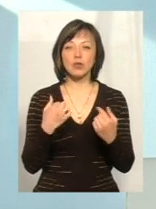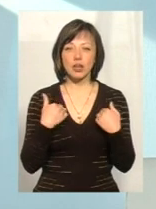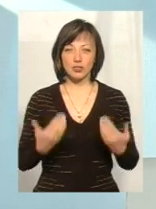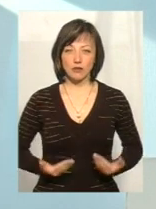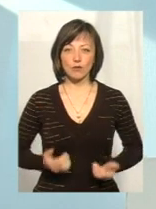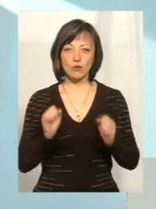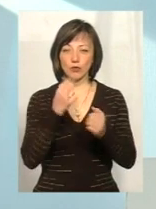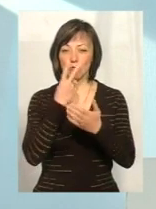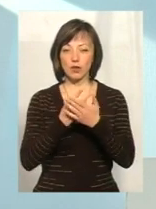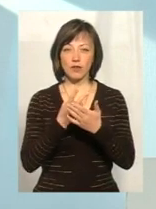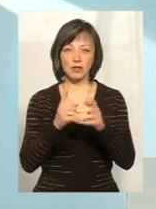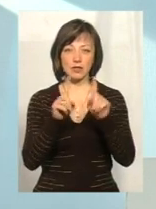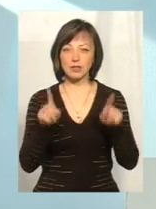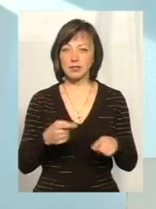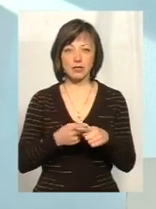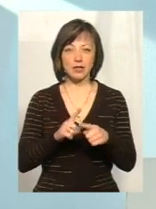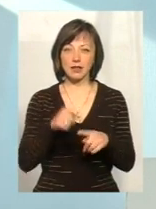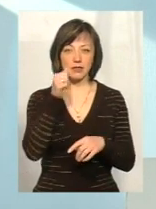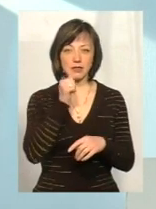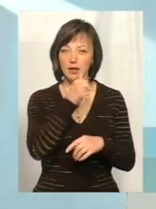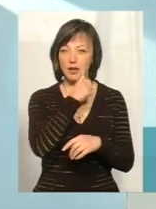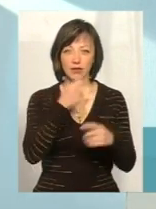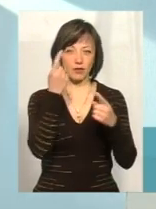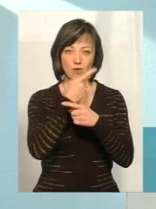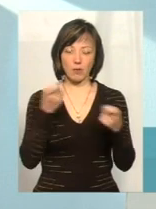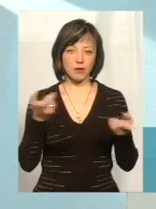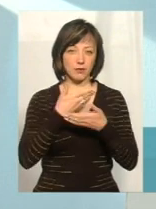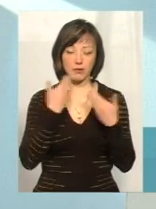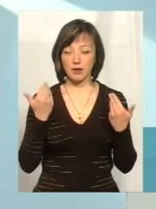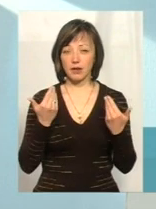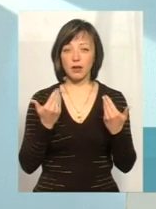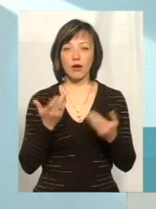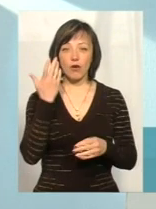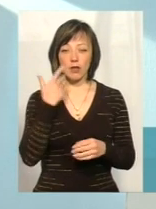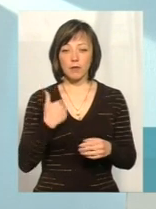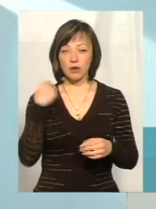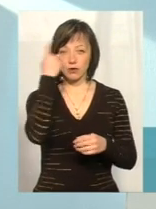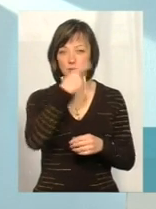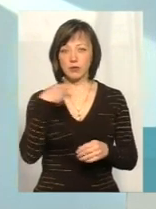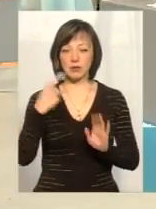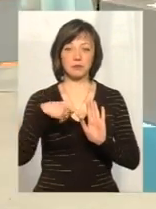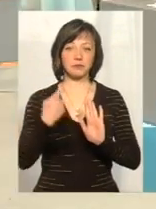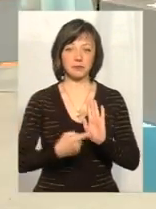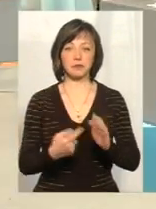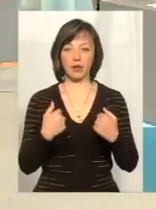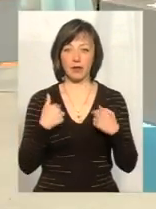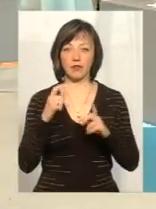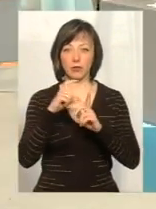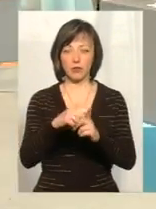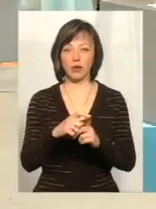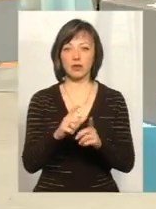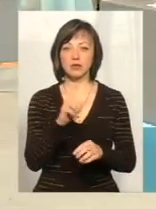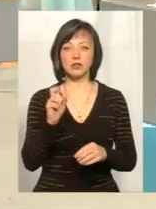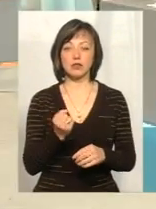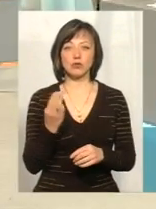можуть зараз подивитися, а не є якоюсь такою секретною інформацією. І, в принципі, коли мені особисто задавали ці питання, я відповідала,